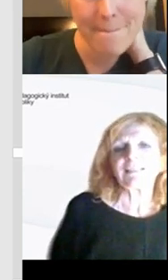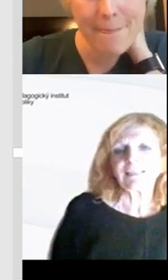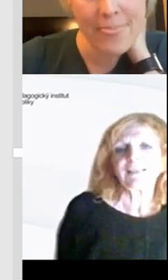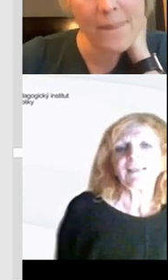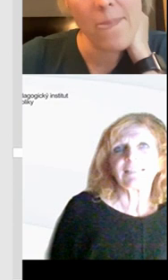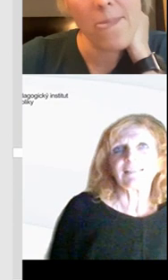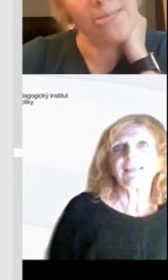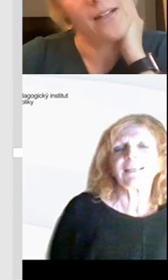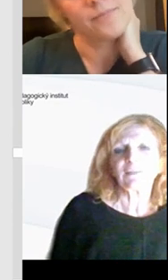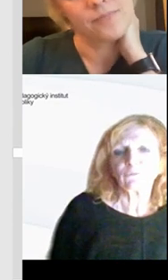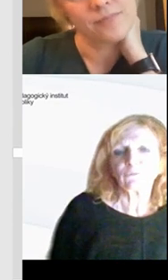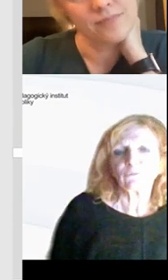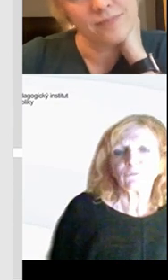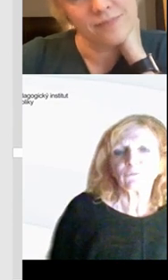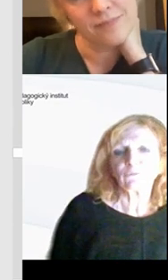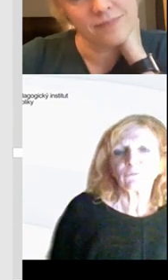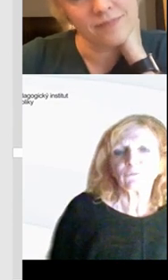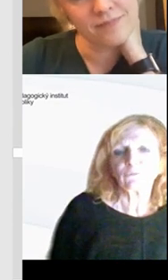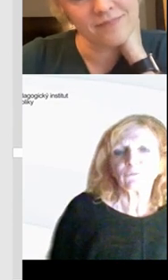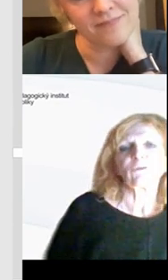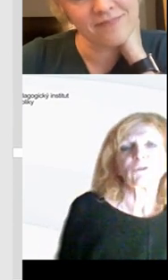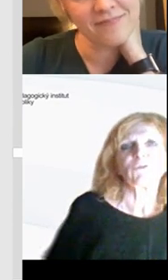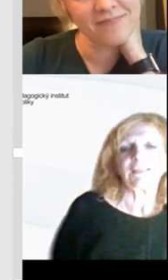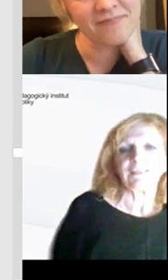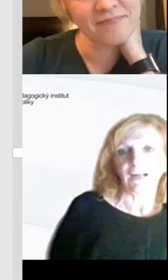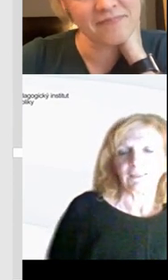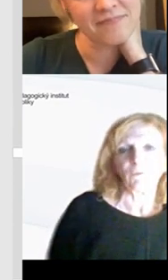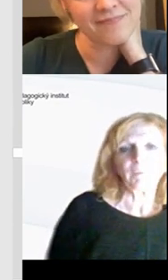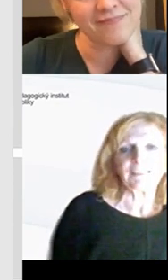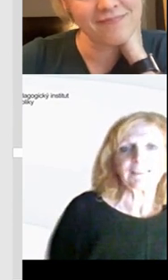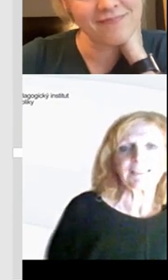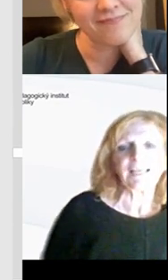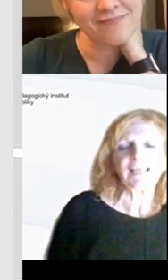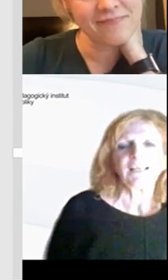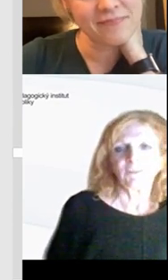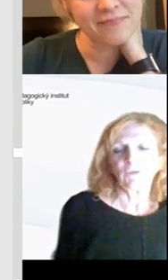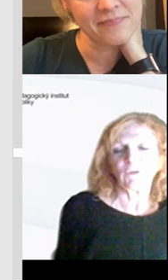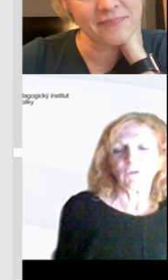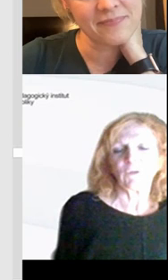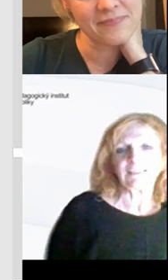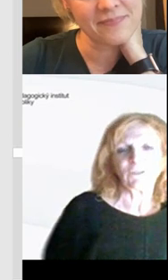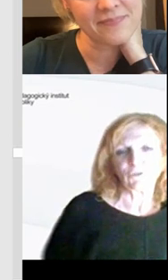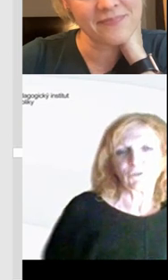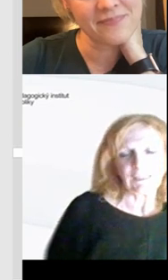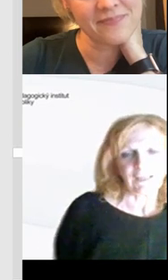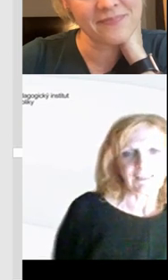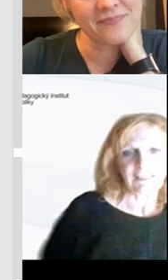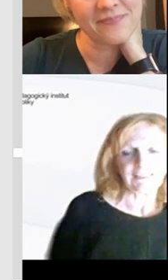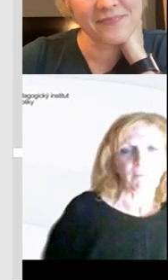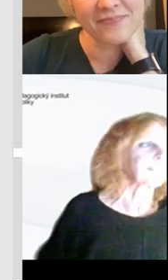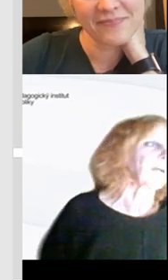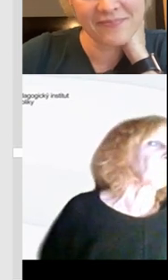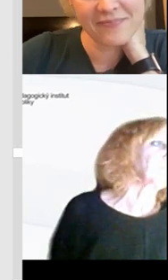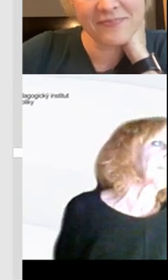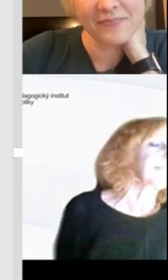který za něj je natuty, příklad rozvoje digitální kompetence, kdo je mladý a svěží, tak